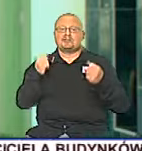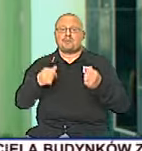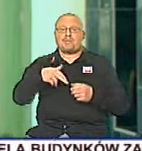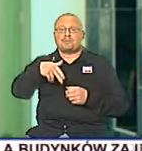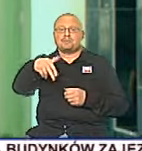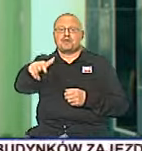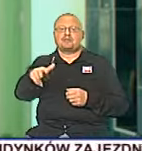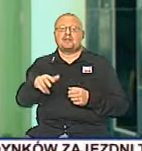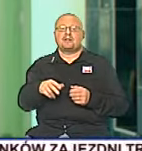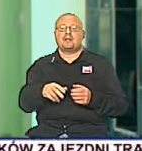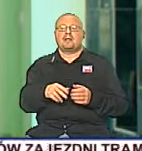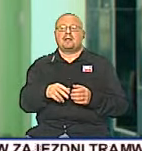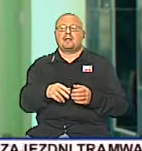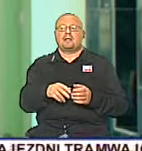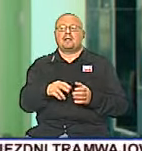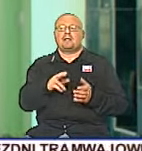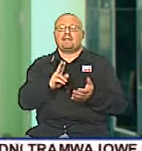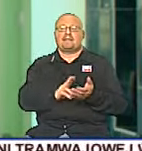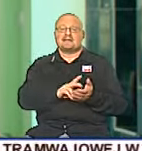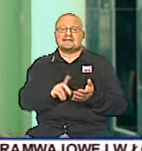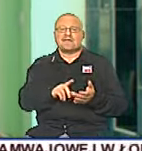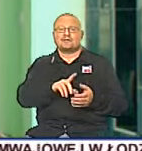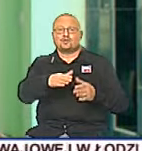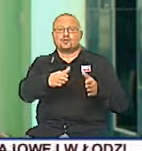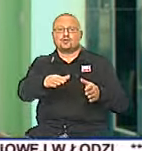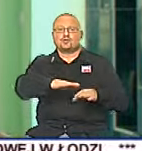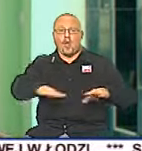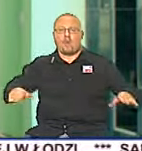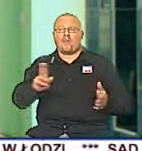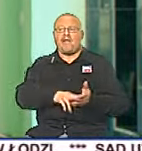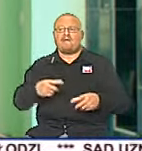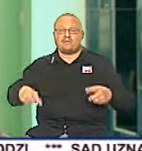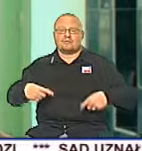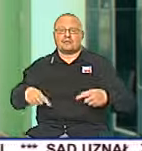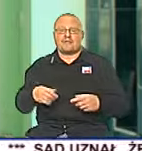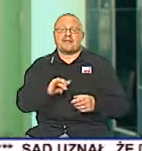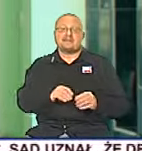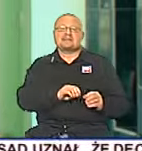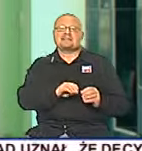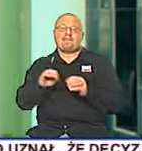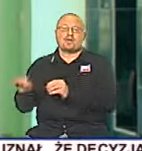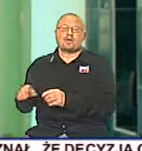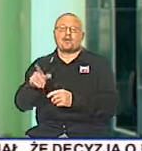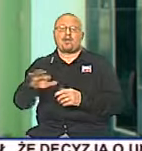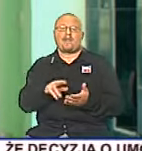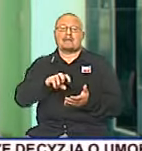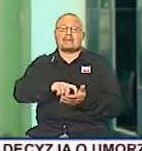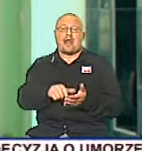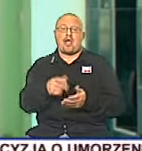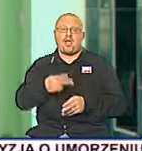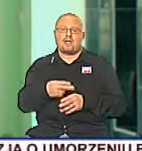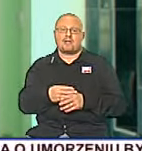przełożył się ze stołu na wózek, z którym wywieziono go na salę chorych.